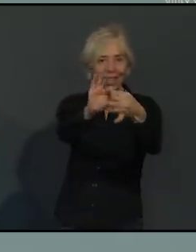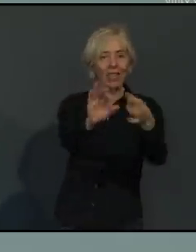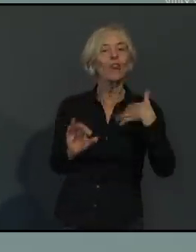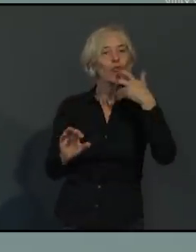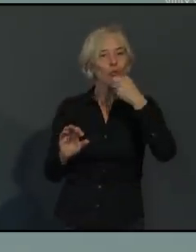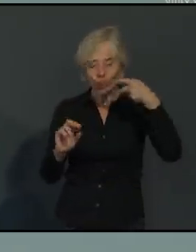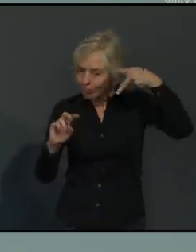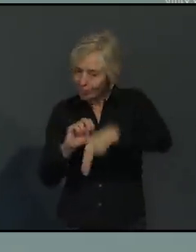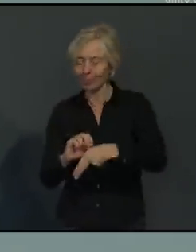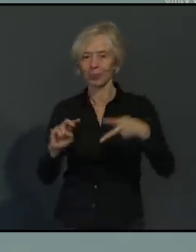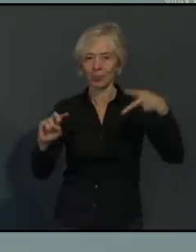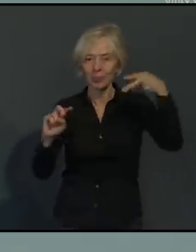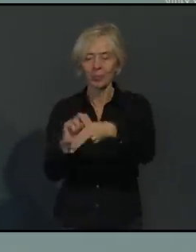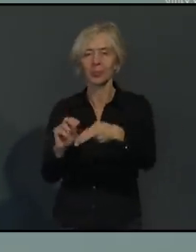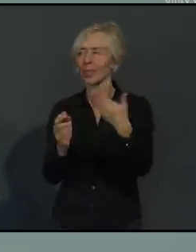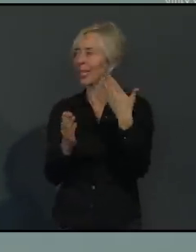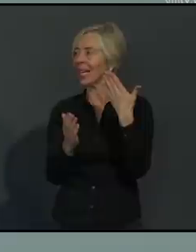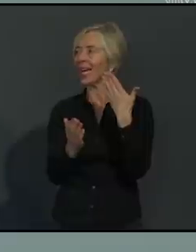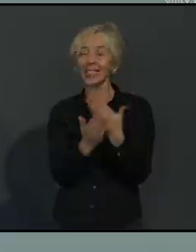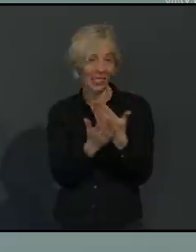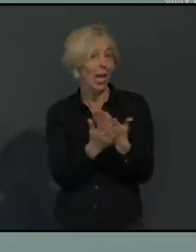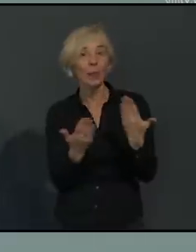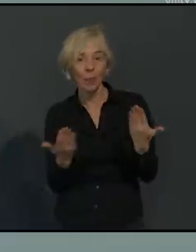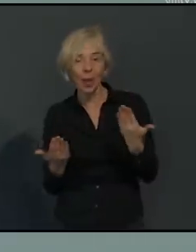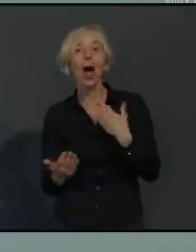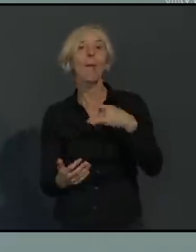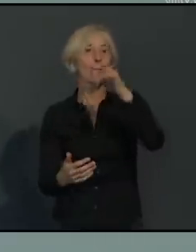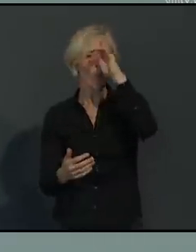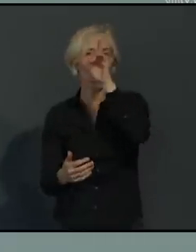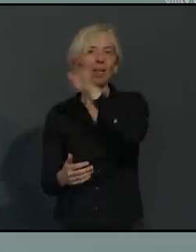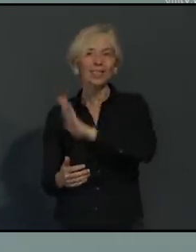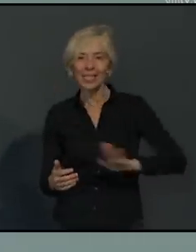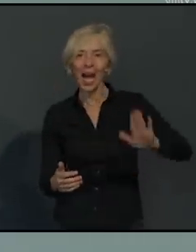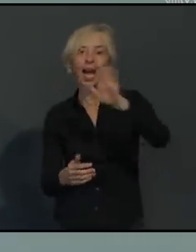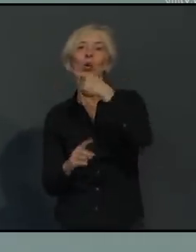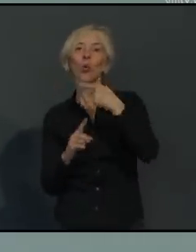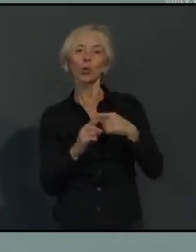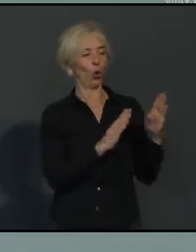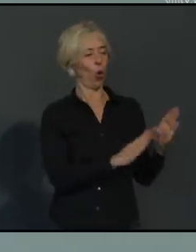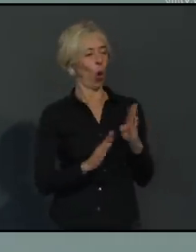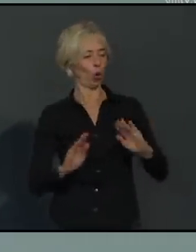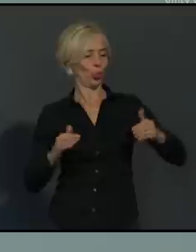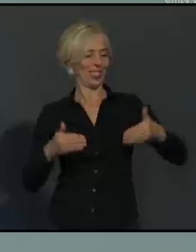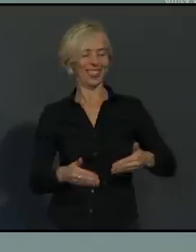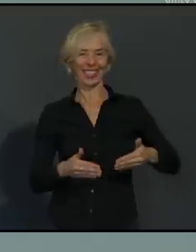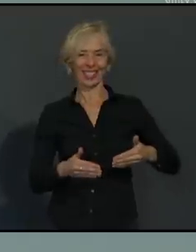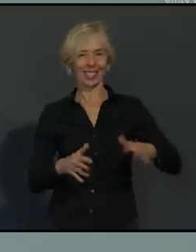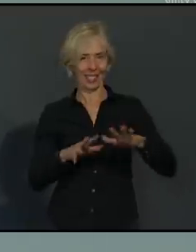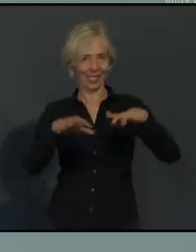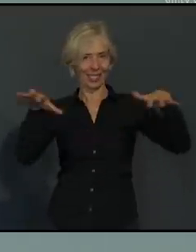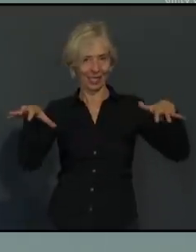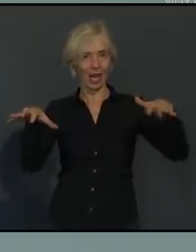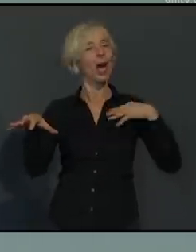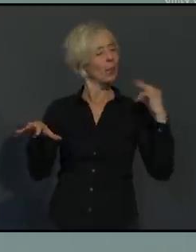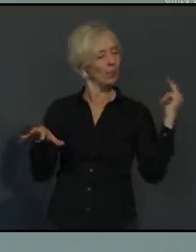wir aus Sicht der Polizei und ich denke, ich kann auch für den Ordnungsdienst mitsprechen, entsprechende Maßnahmen treffen